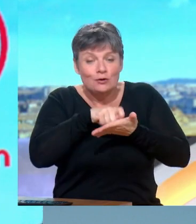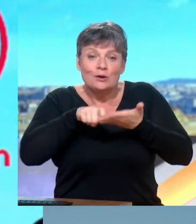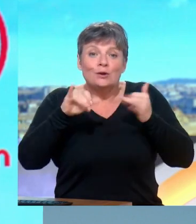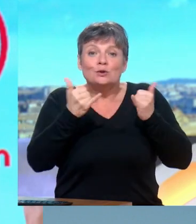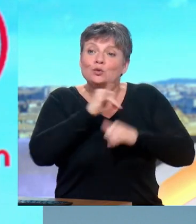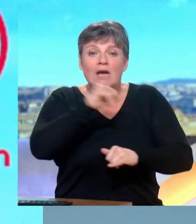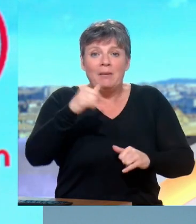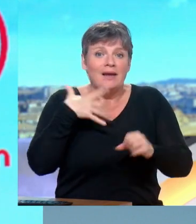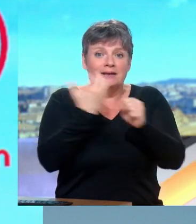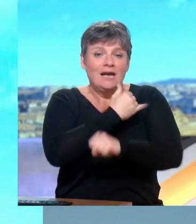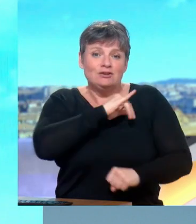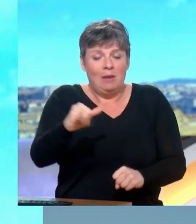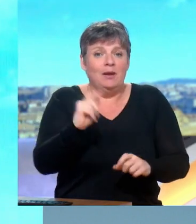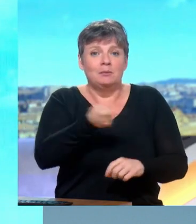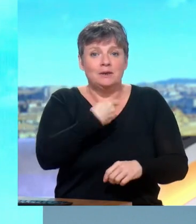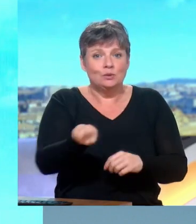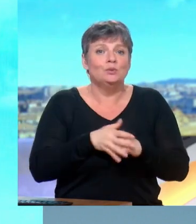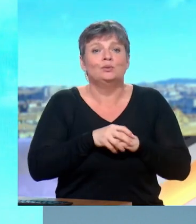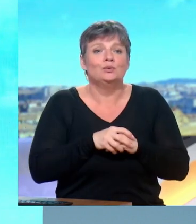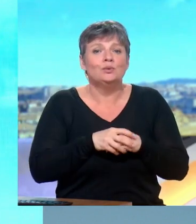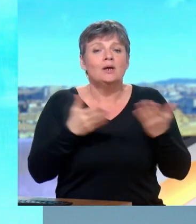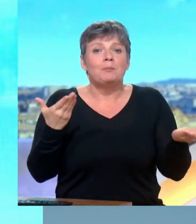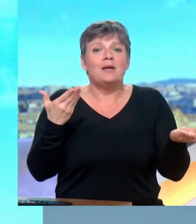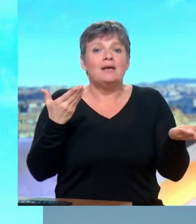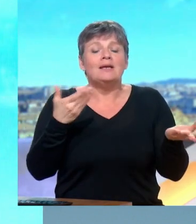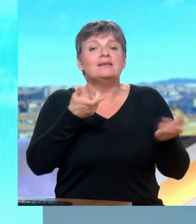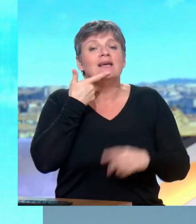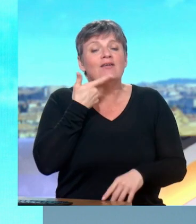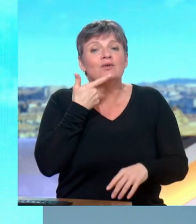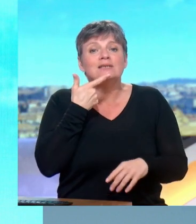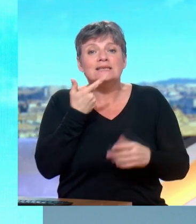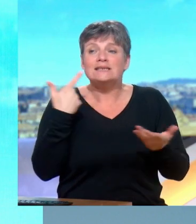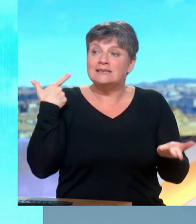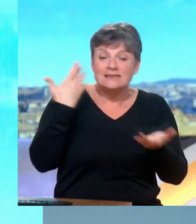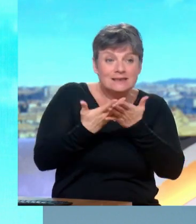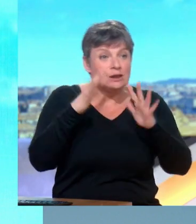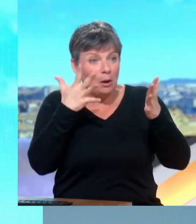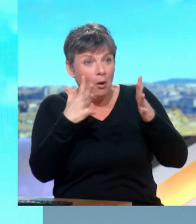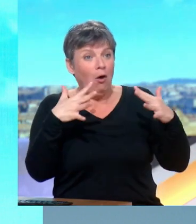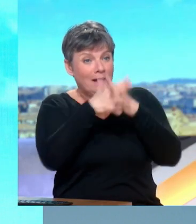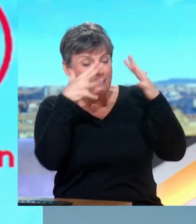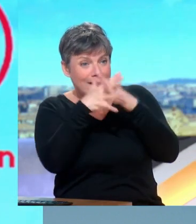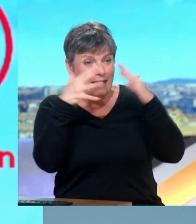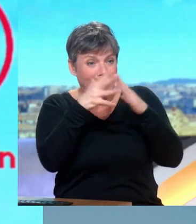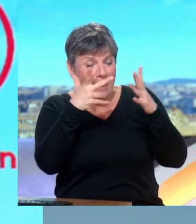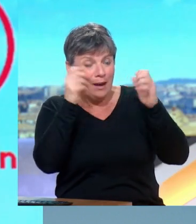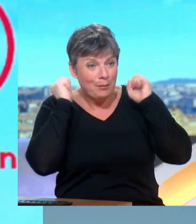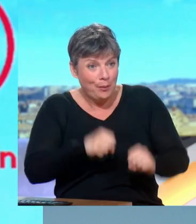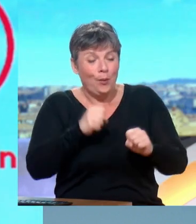joue jamais, ne gagne jamais. Mais il pourrait sortir, finalement, de ceux à qu'on assiste aujourd'hui, de cette terrible guerre. On voit